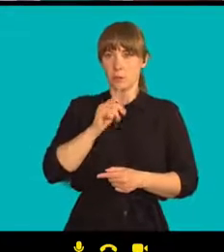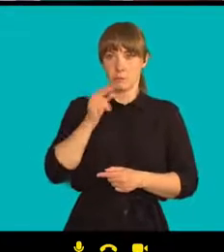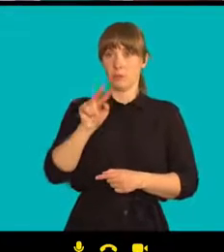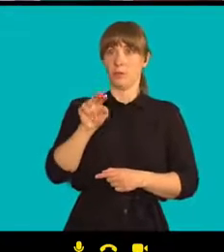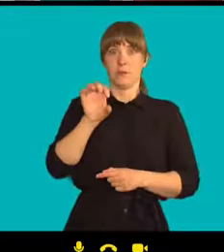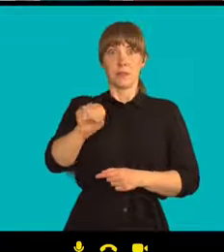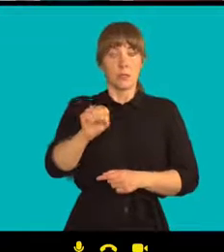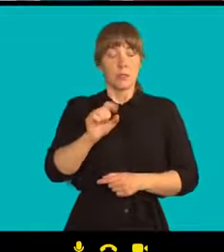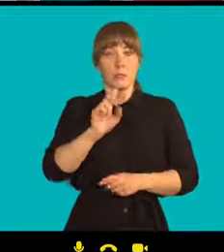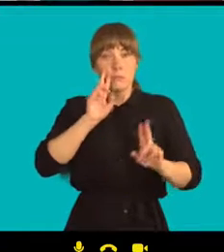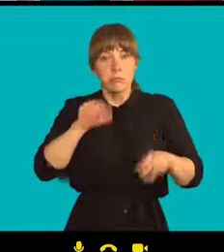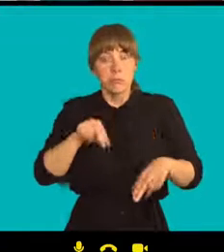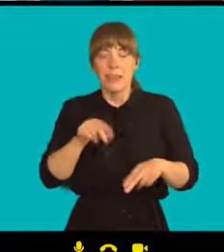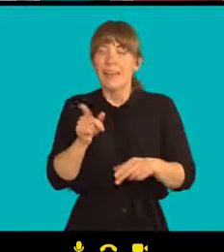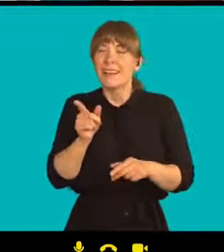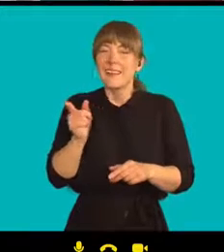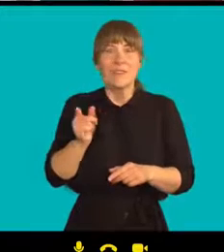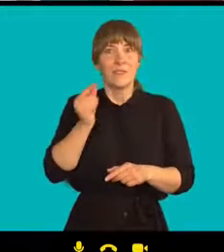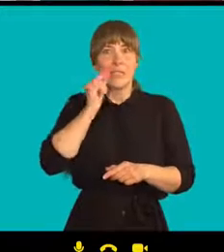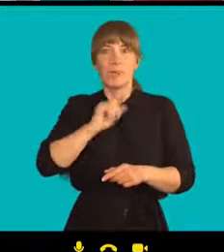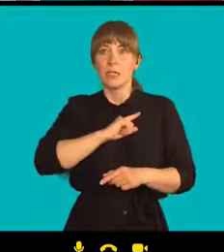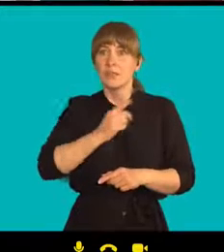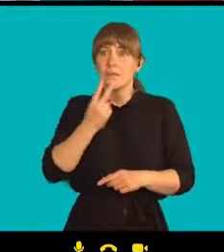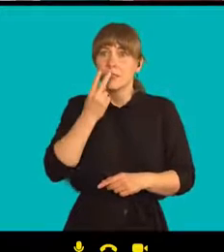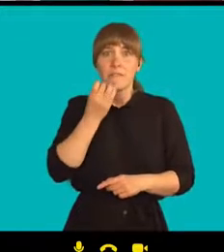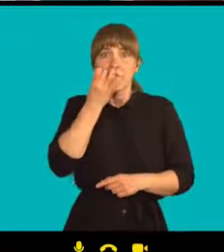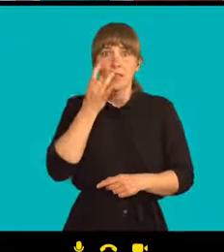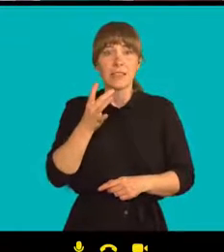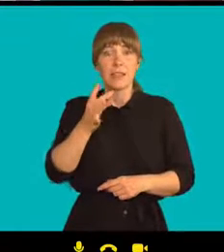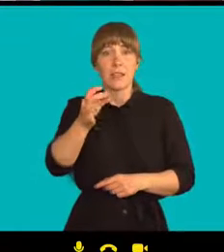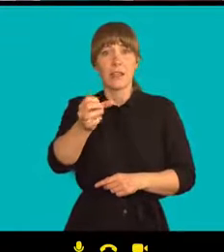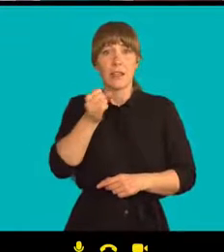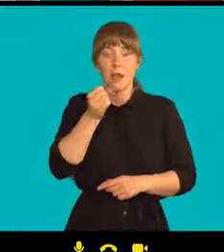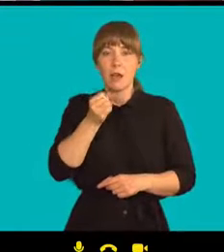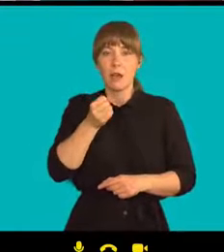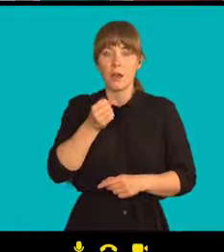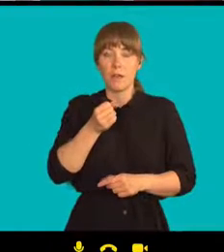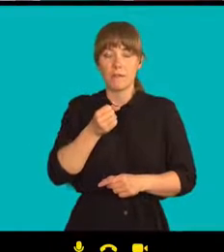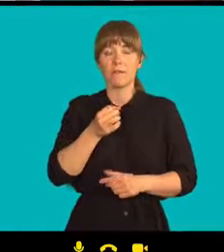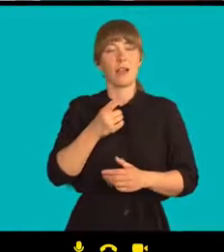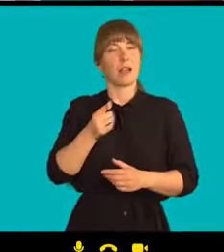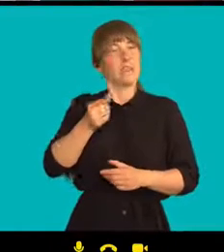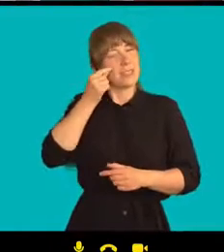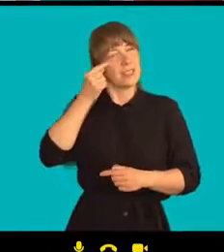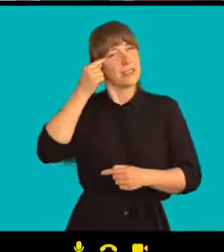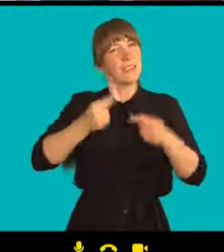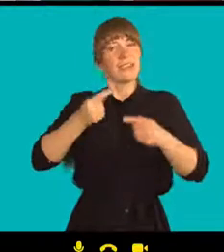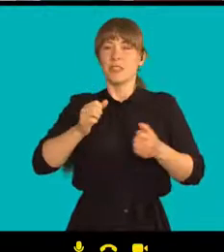A možná, že jsem na chvíličku zadoufal, že opravdu zvítězíme.